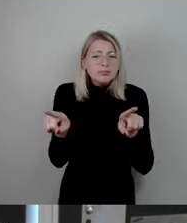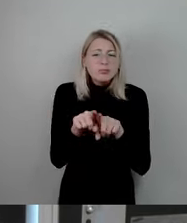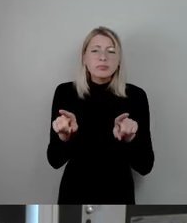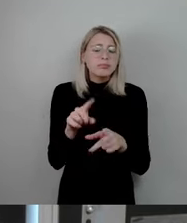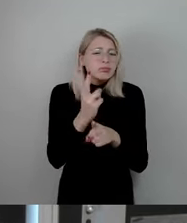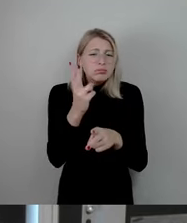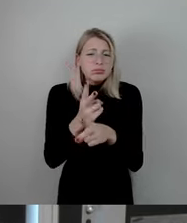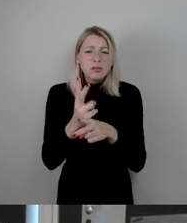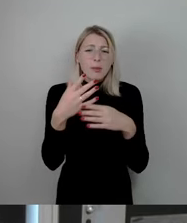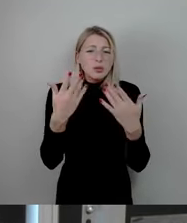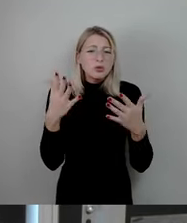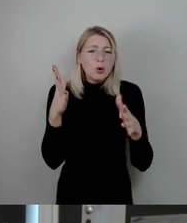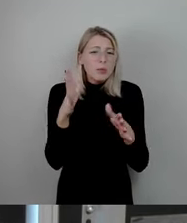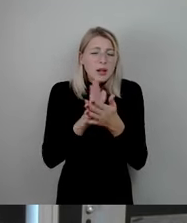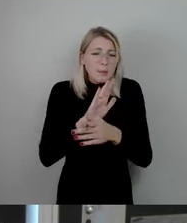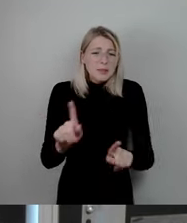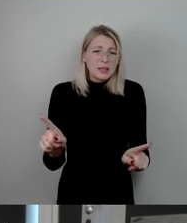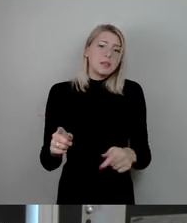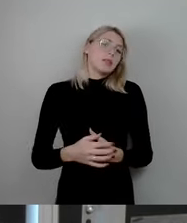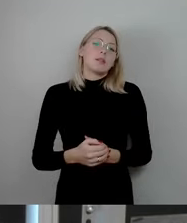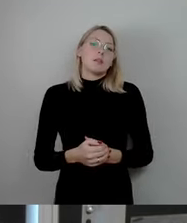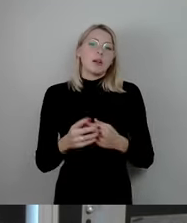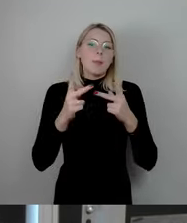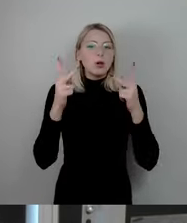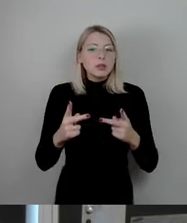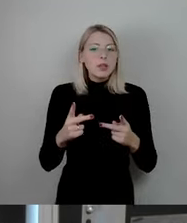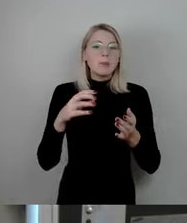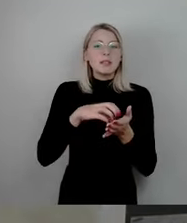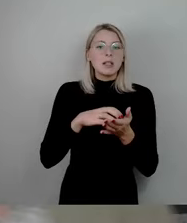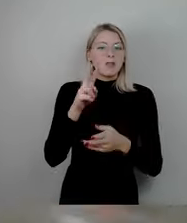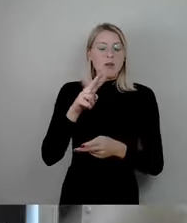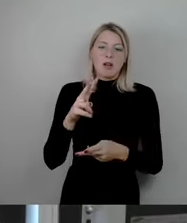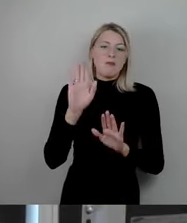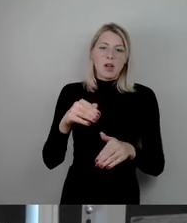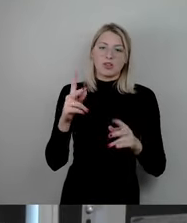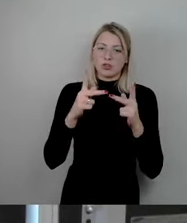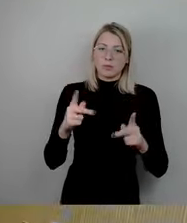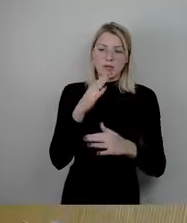hat. Wir finden das Konzept zu die Wache ist ein falsches Konzept. Vielen Dank für die Aufmerksamkeit.